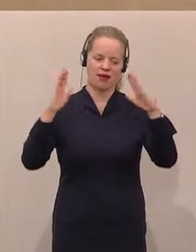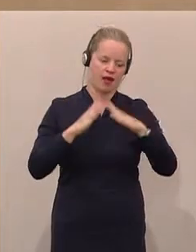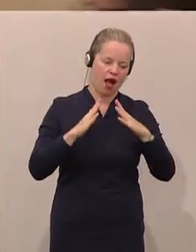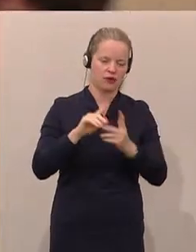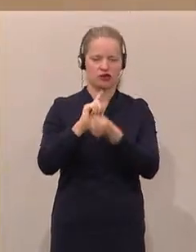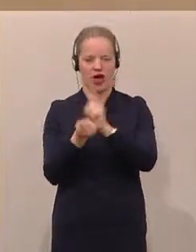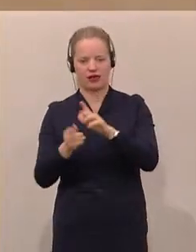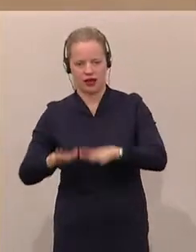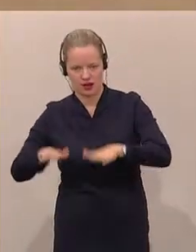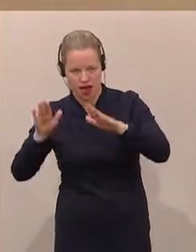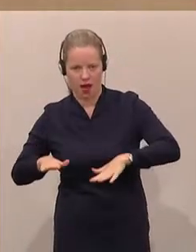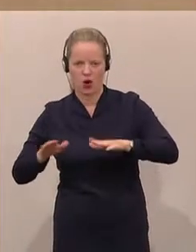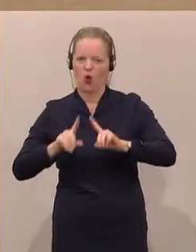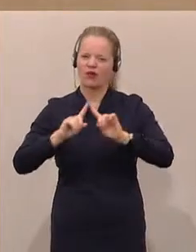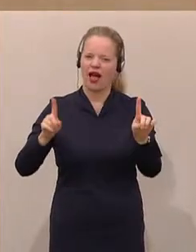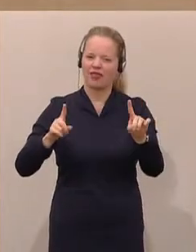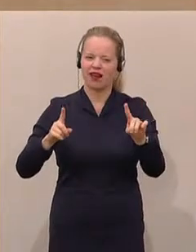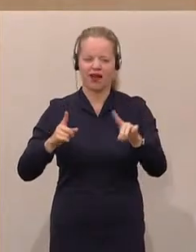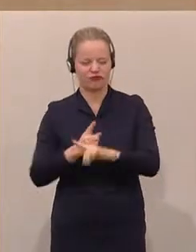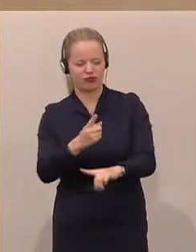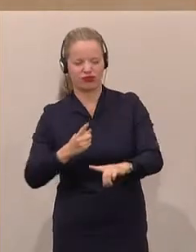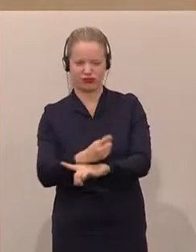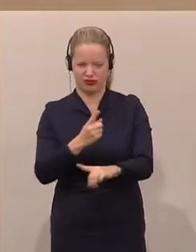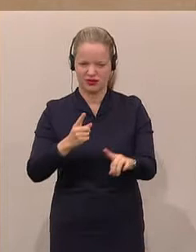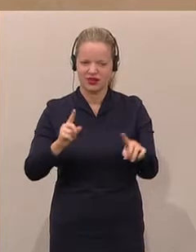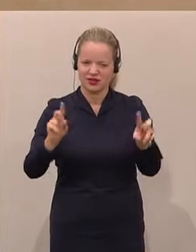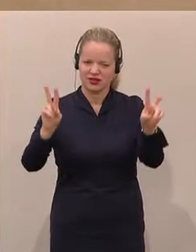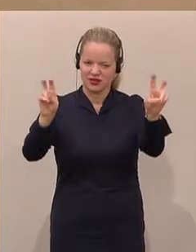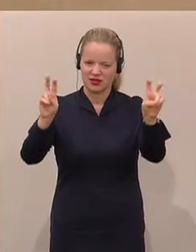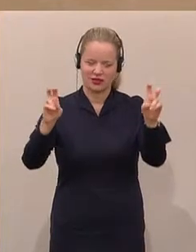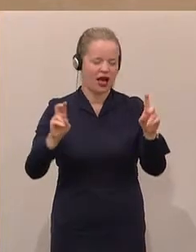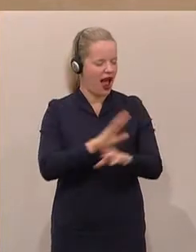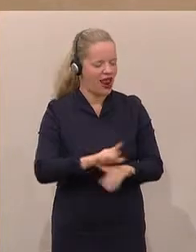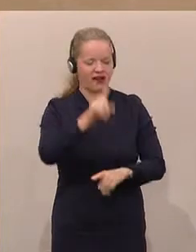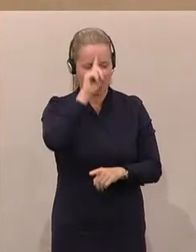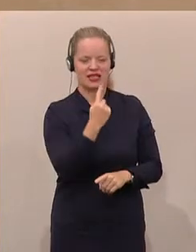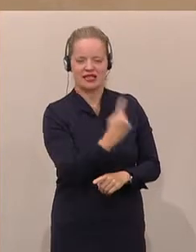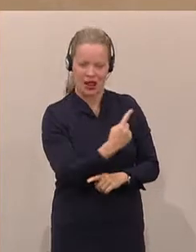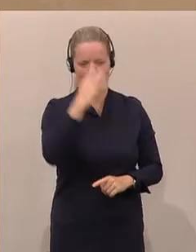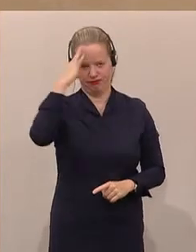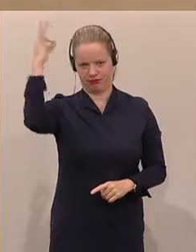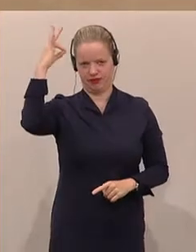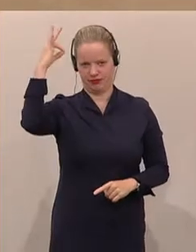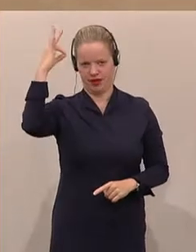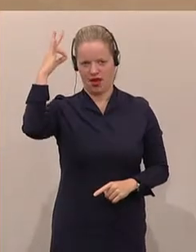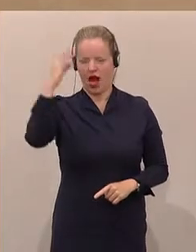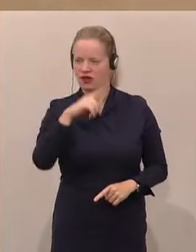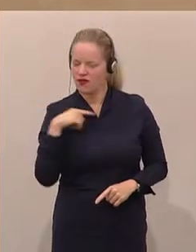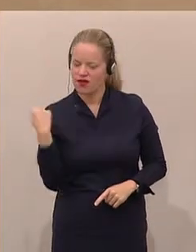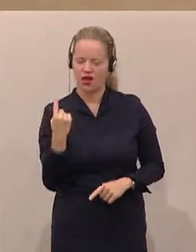weiteren hetzerischen Aussagen das Mastermind sind. Wir alle haben aber gehofft, dass Sie